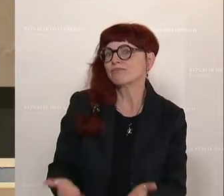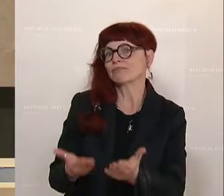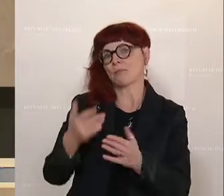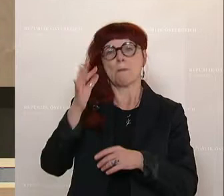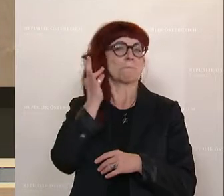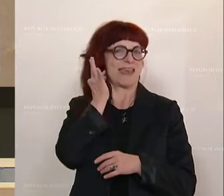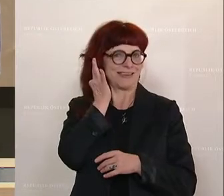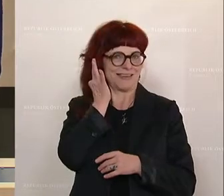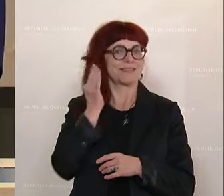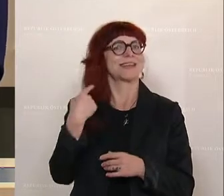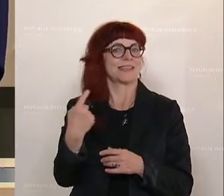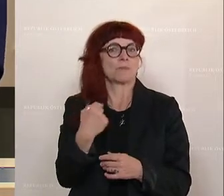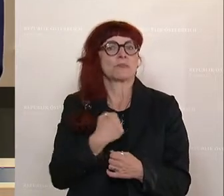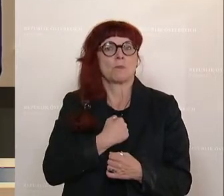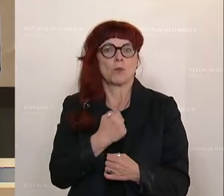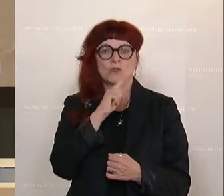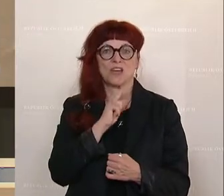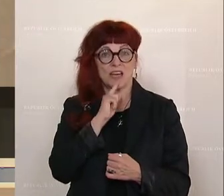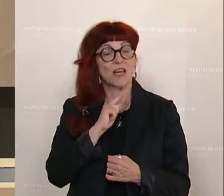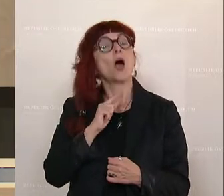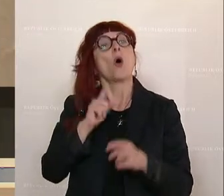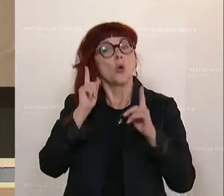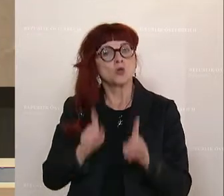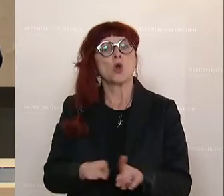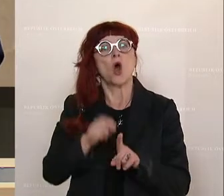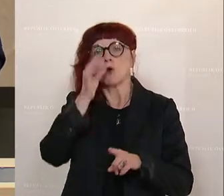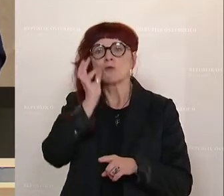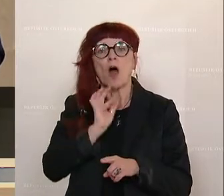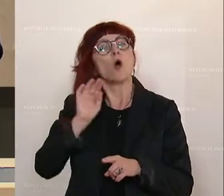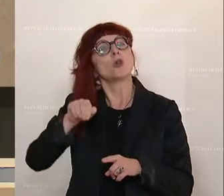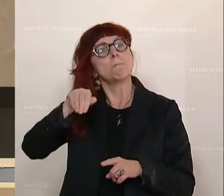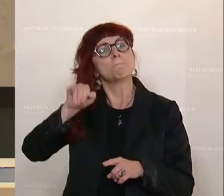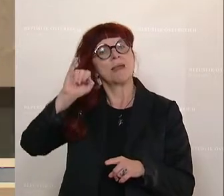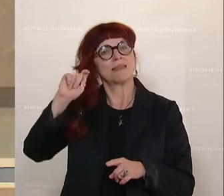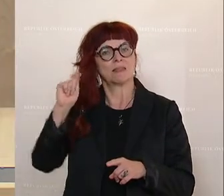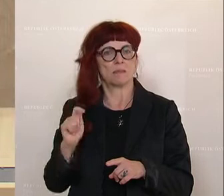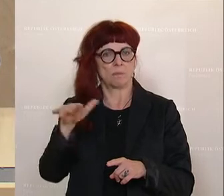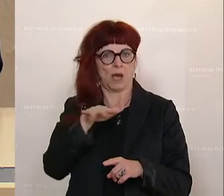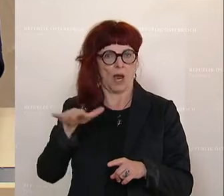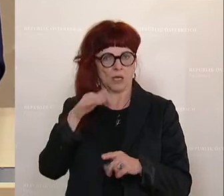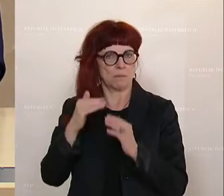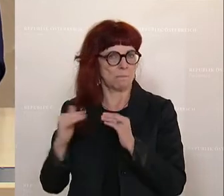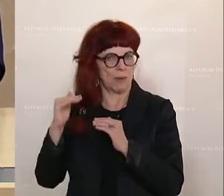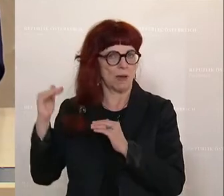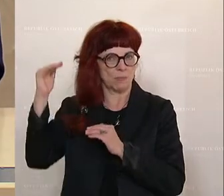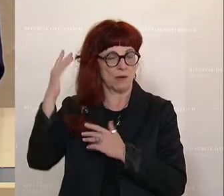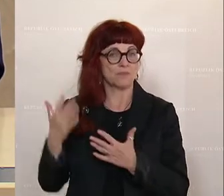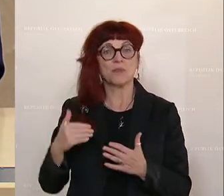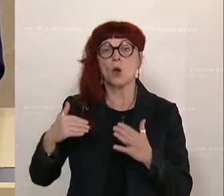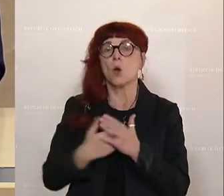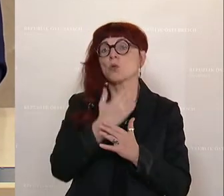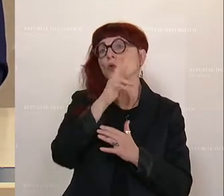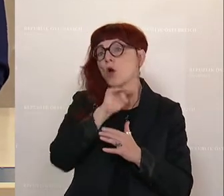Potenzial von Frauen im MINT-Bereich gezielt zu heben. Ebenso wird die neue Universität Linz mit ihrem